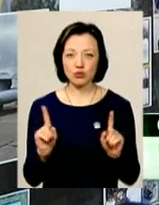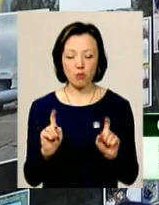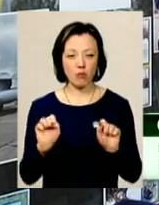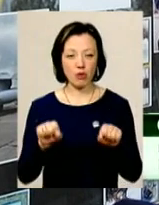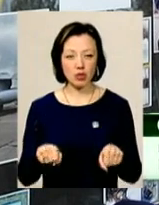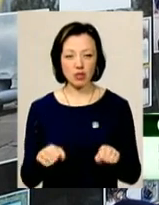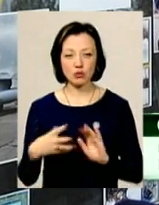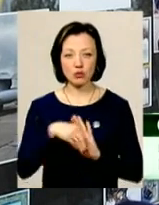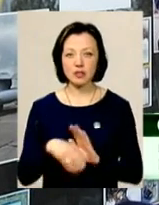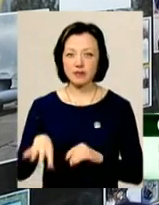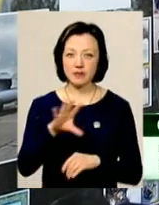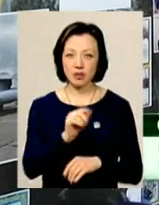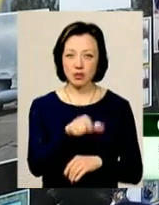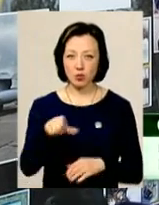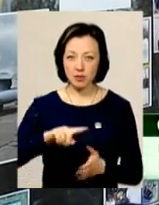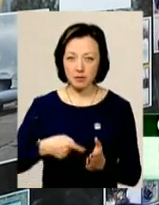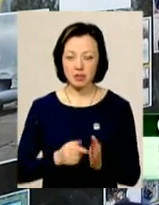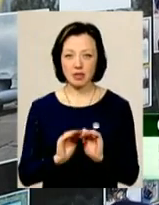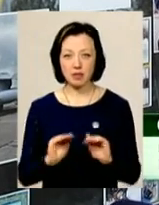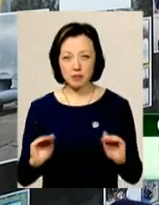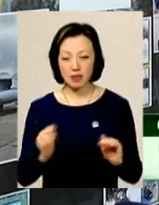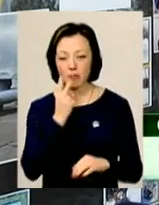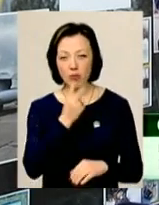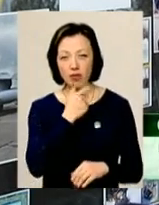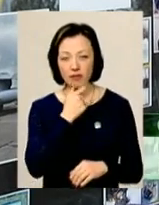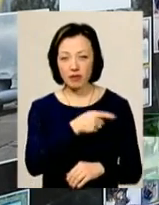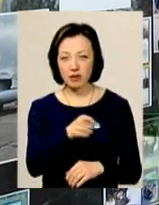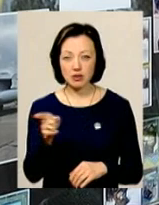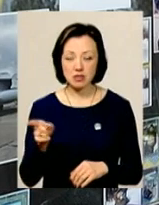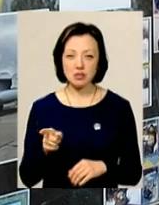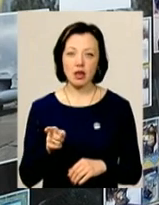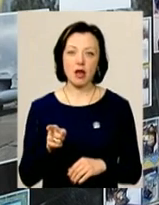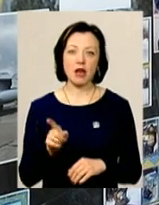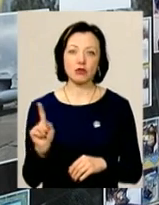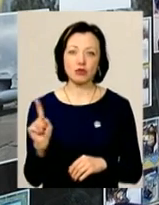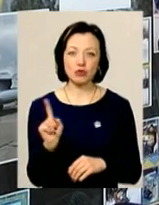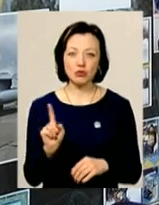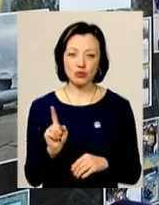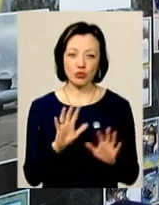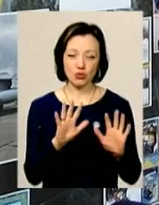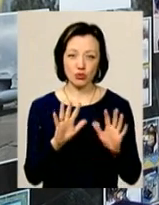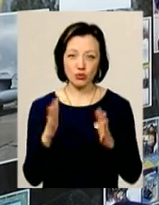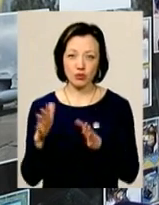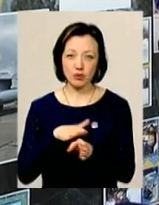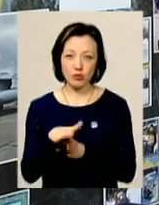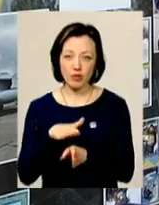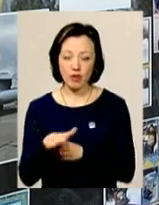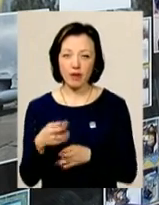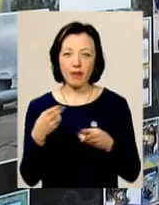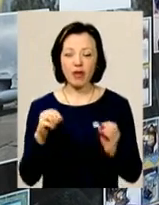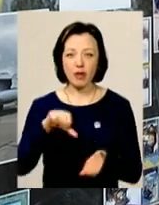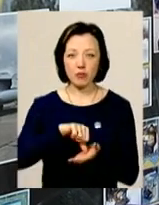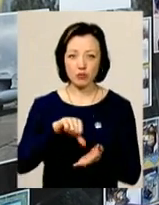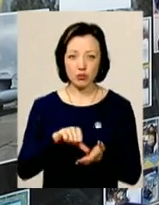могли долучитися всі містяни і діти, подивитися на те, що твориться, де приймали